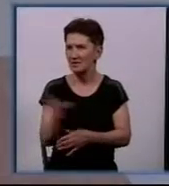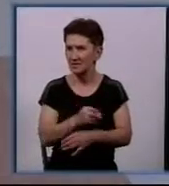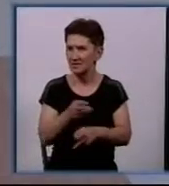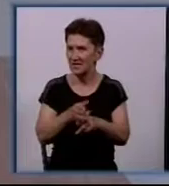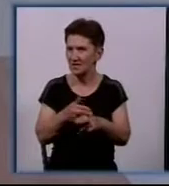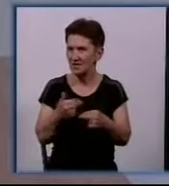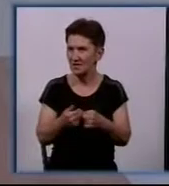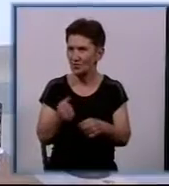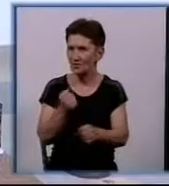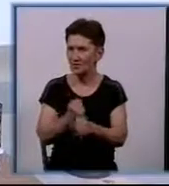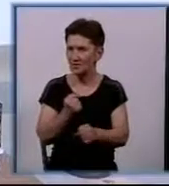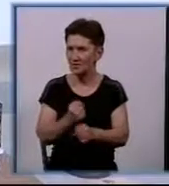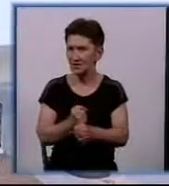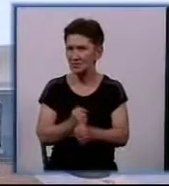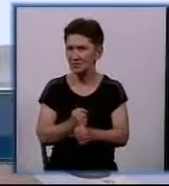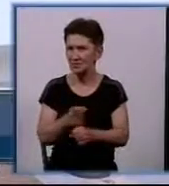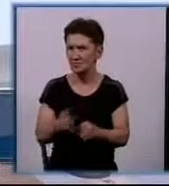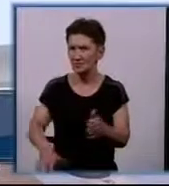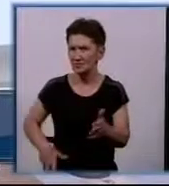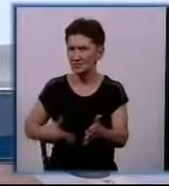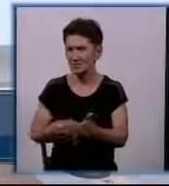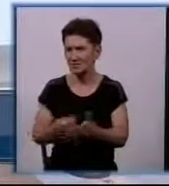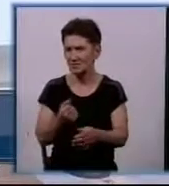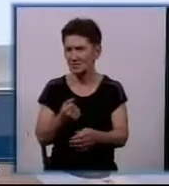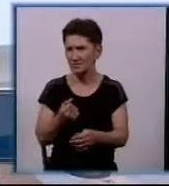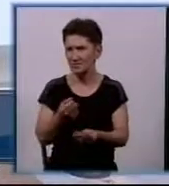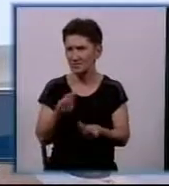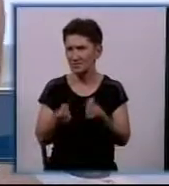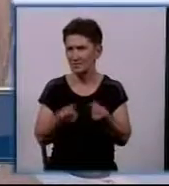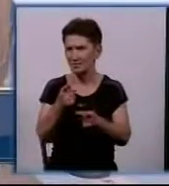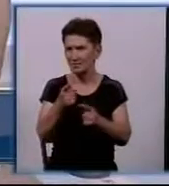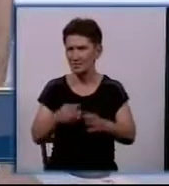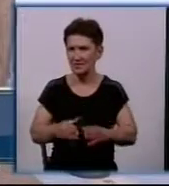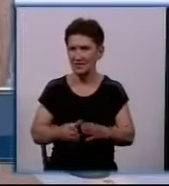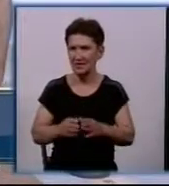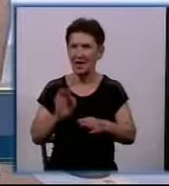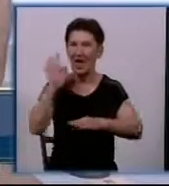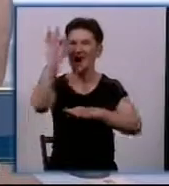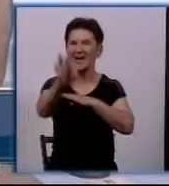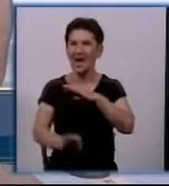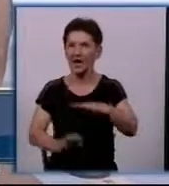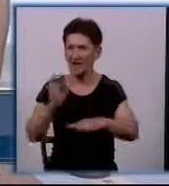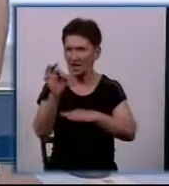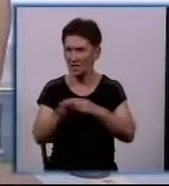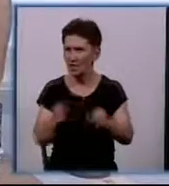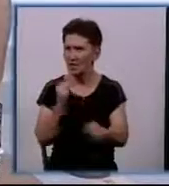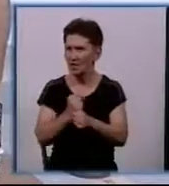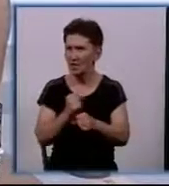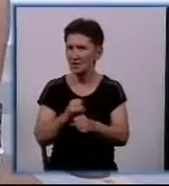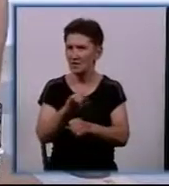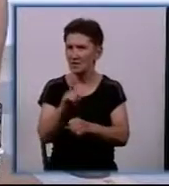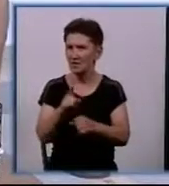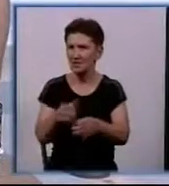зроблені класною ручною. Кротенько ось ця ракета, зроблена з труби